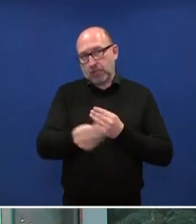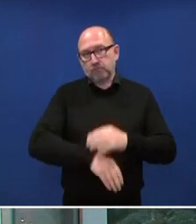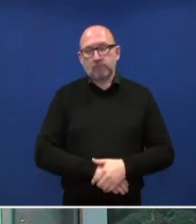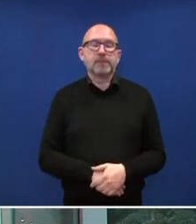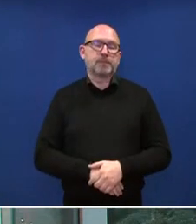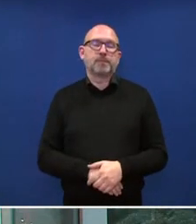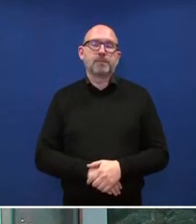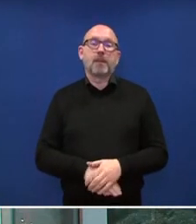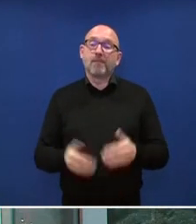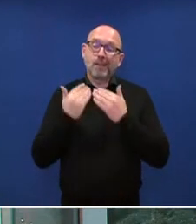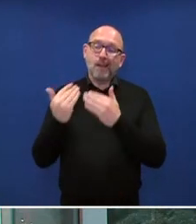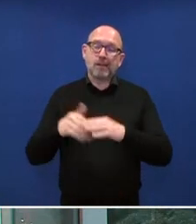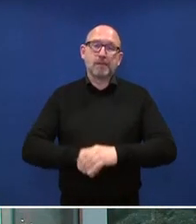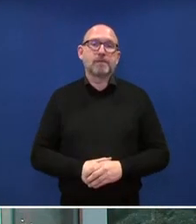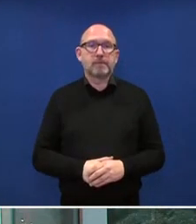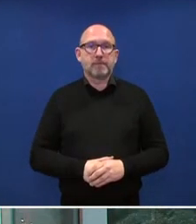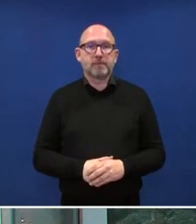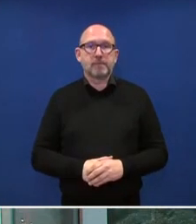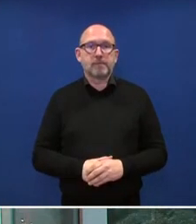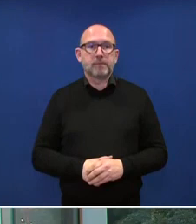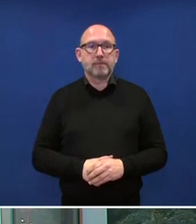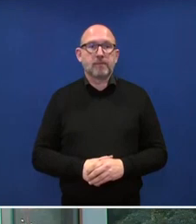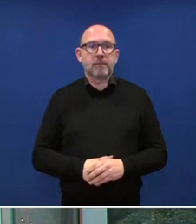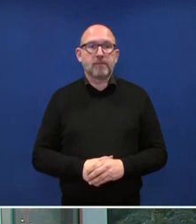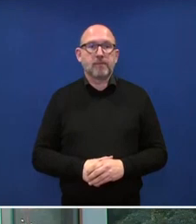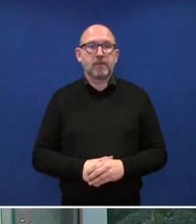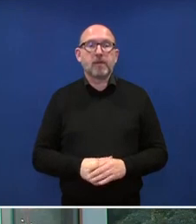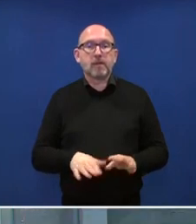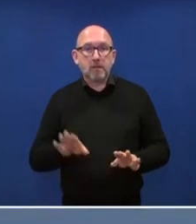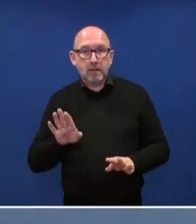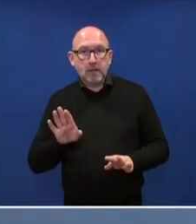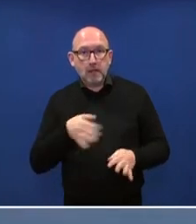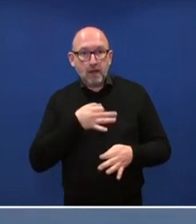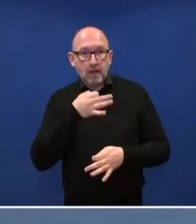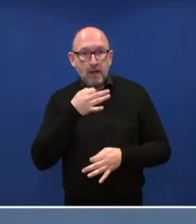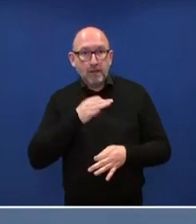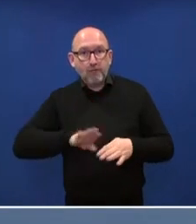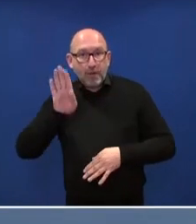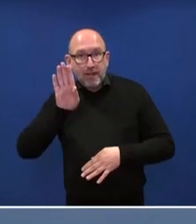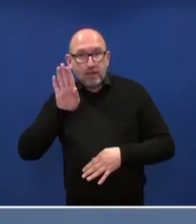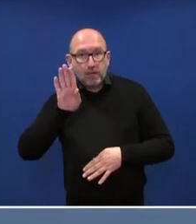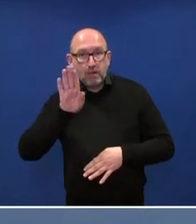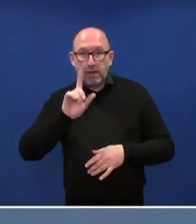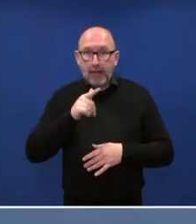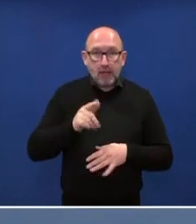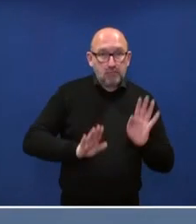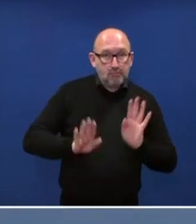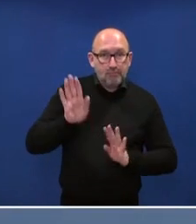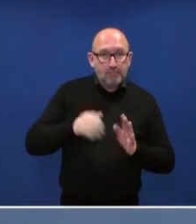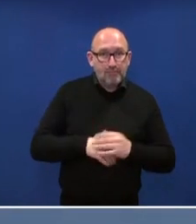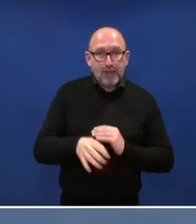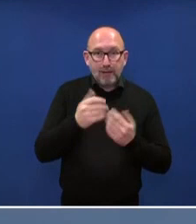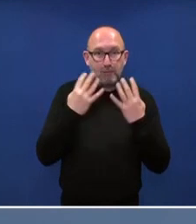dafür. Ich bin mit meiner Frage, Entschuldigung, ist das jetzt eine Wortmeldung oder ist das keine Wortmeldung?